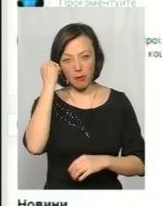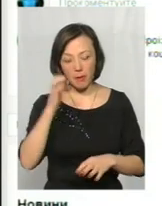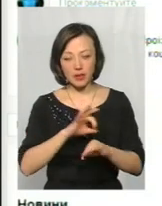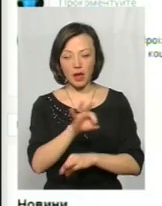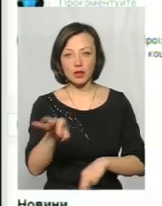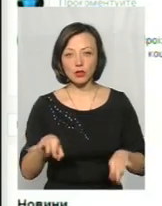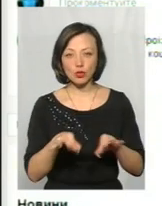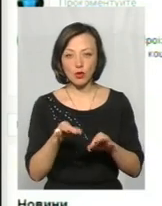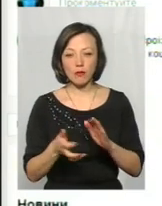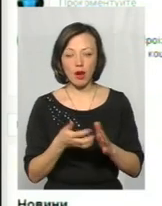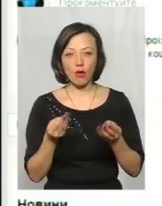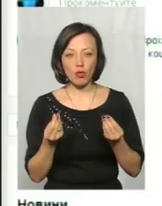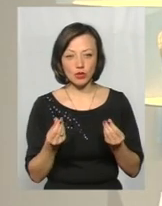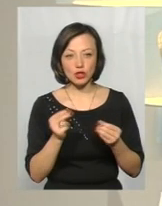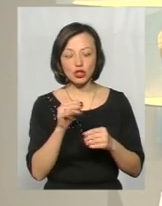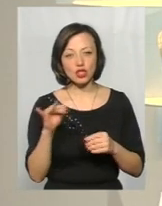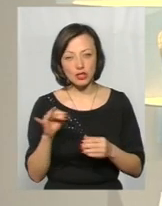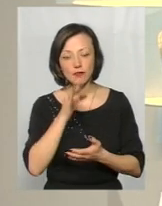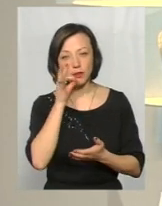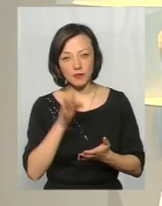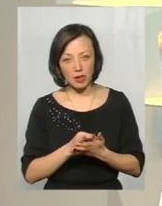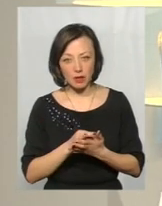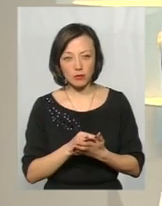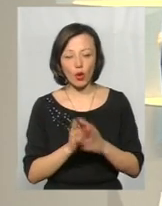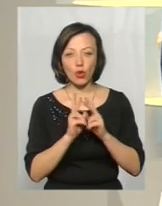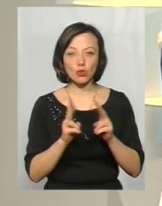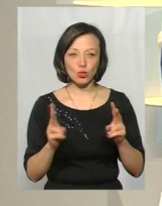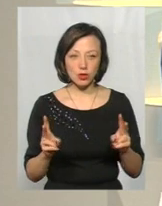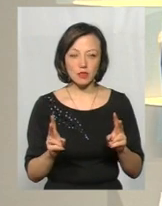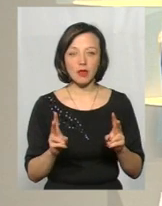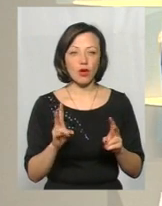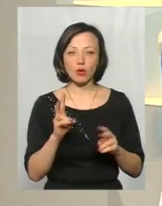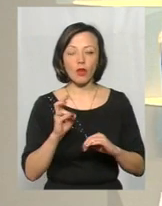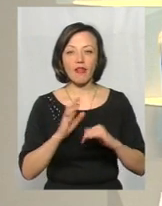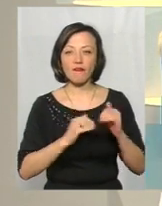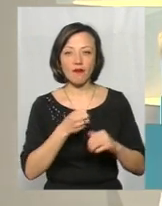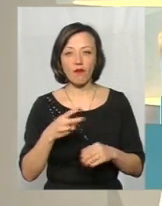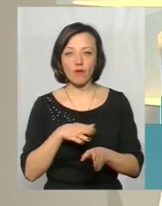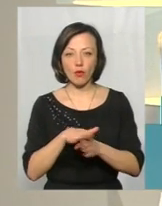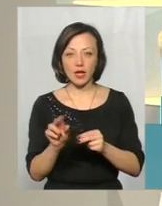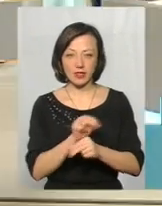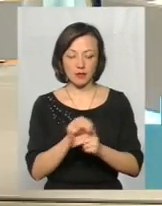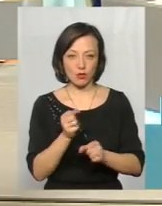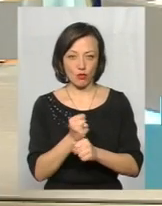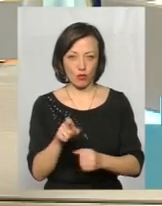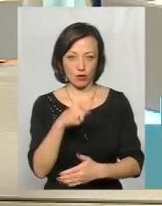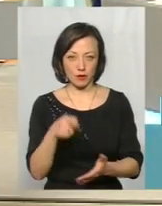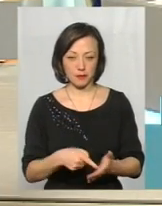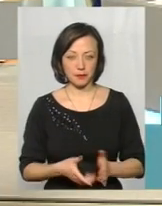архітектури брак коштів. Чи понесе відповідальність хоч хтось, хто не фахово виконував реставраційні роботи?